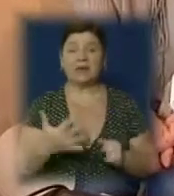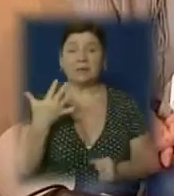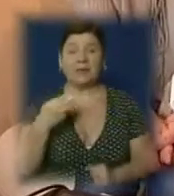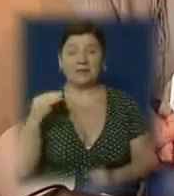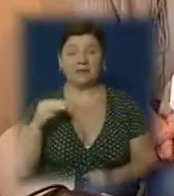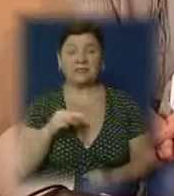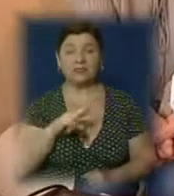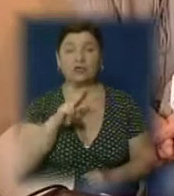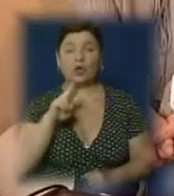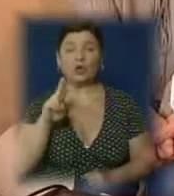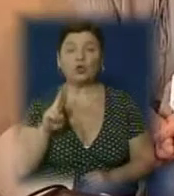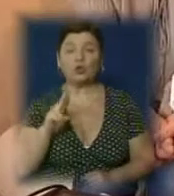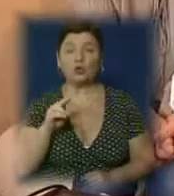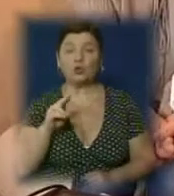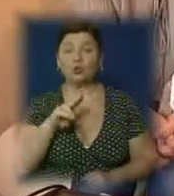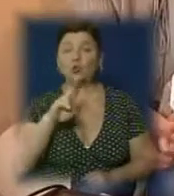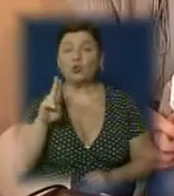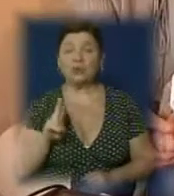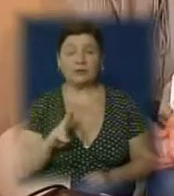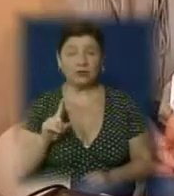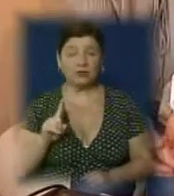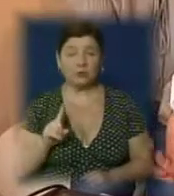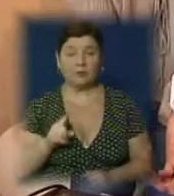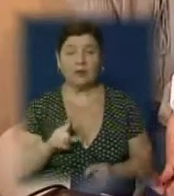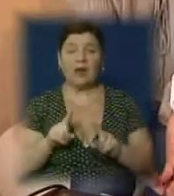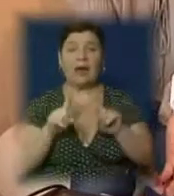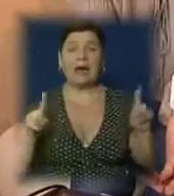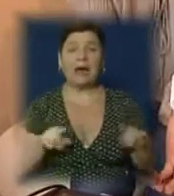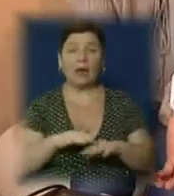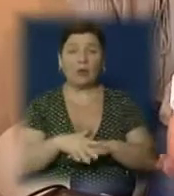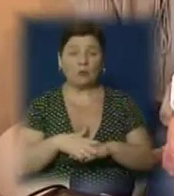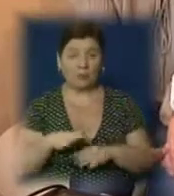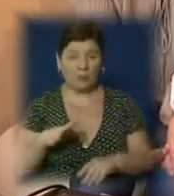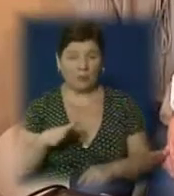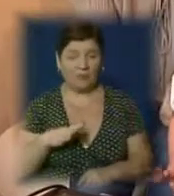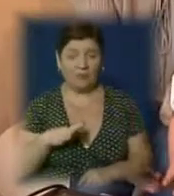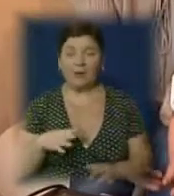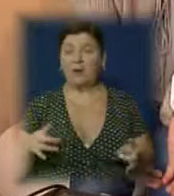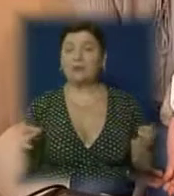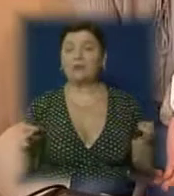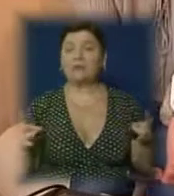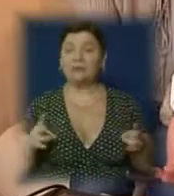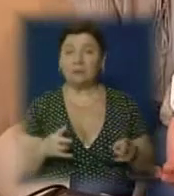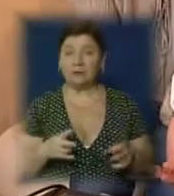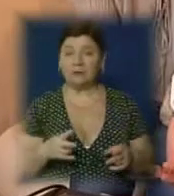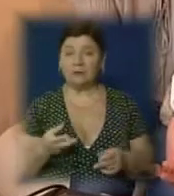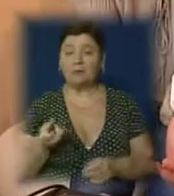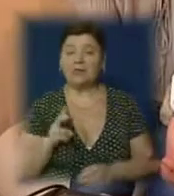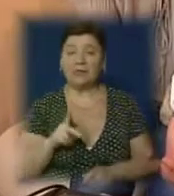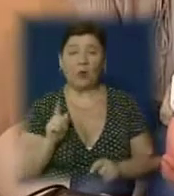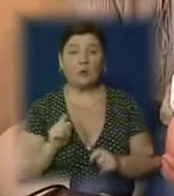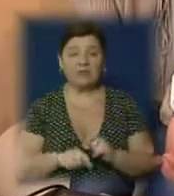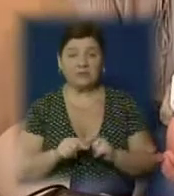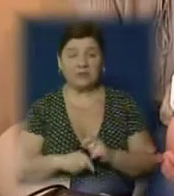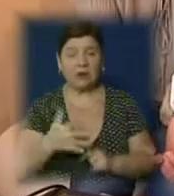доларів. Але для того, щоб вони виставили рахунок в здравовідділ, потрібно пройти обстеження. Воно